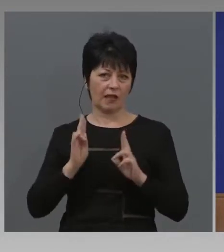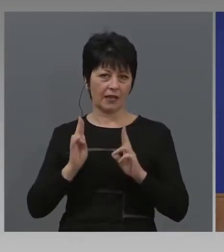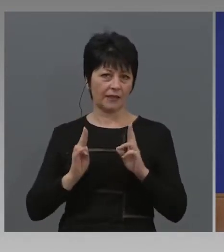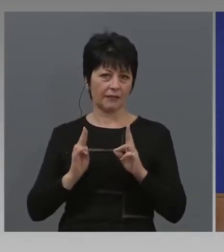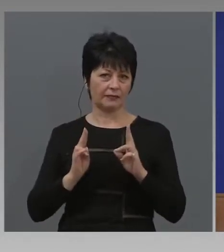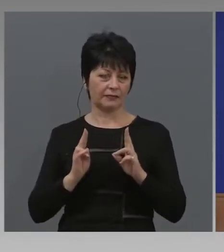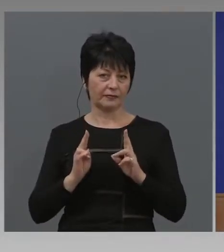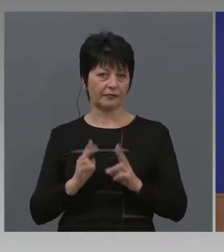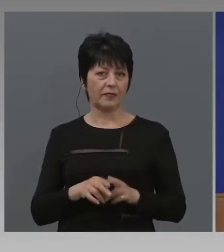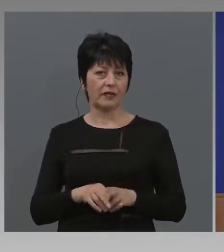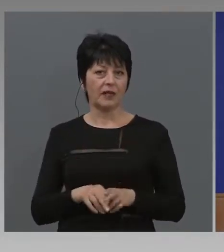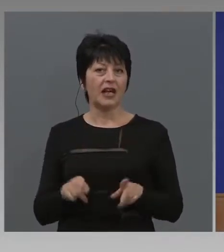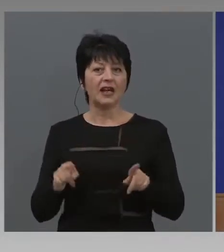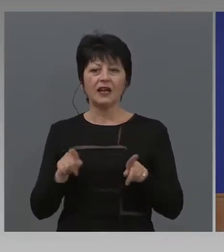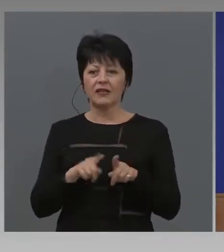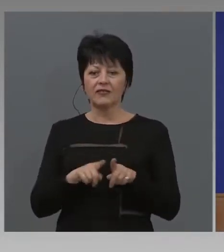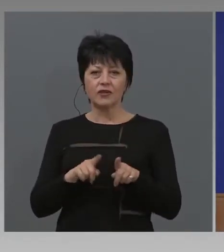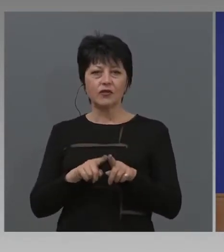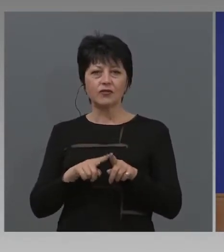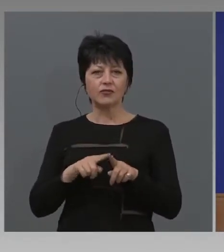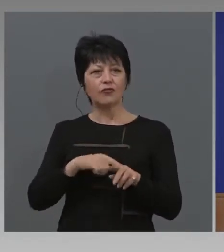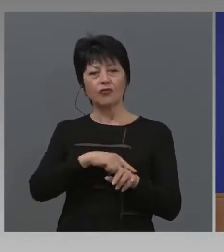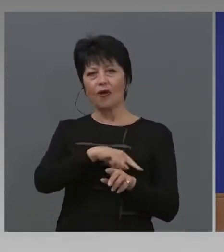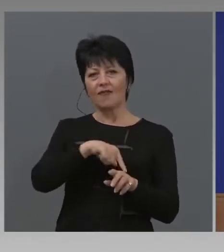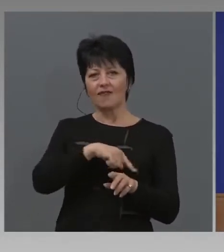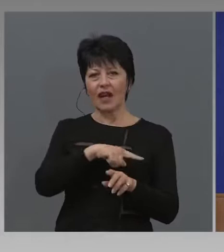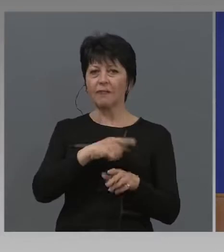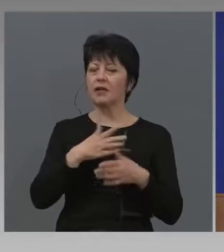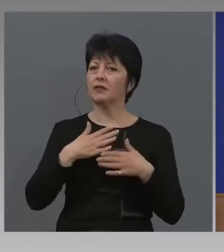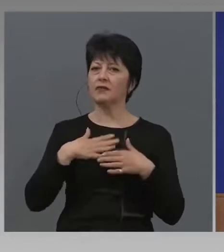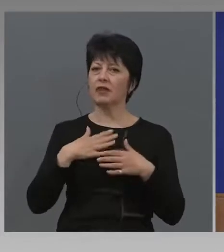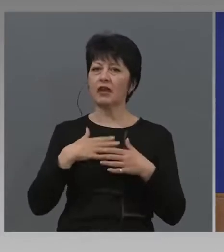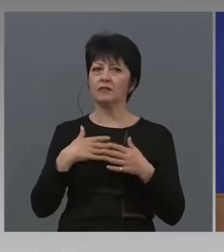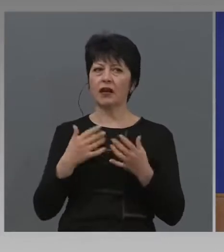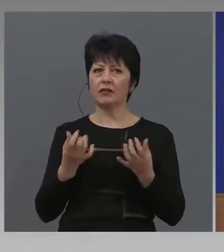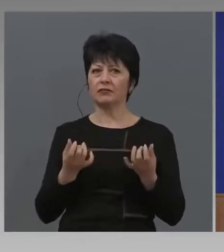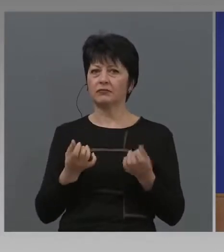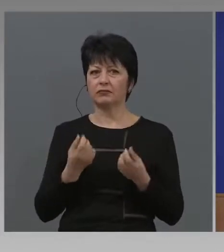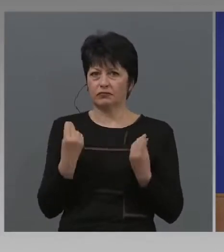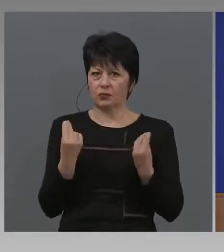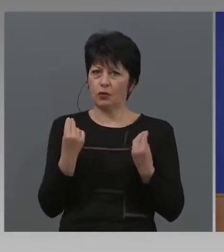но в същото време има и добре работещи модели,